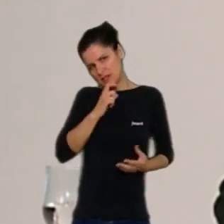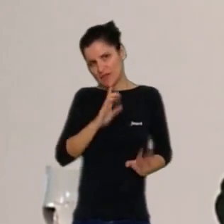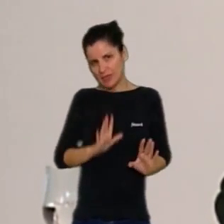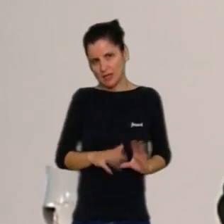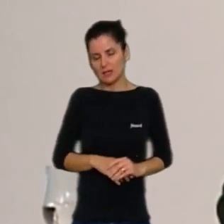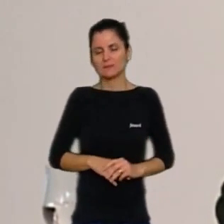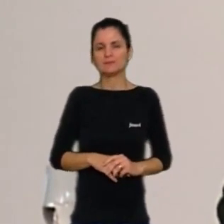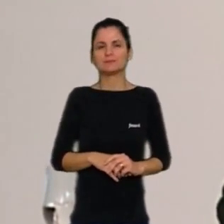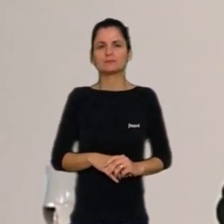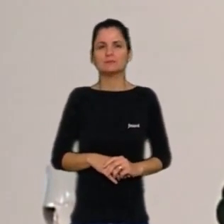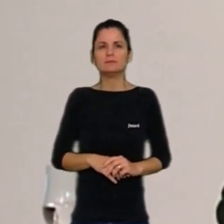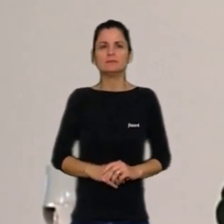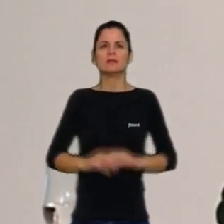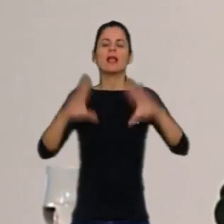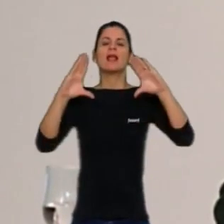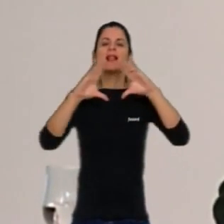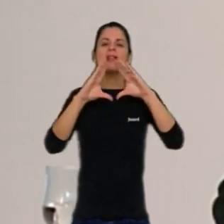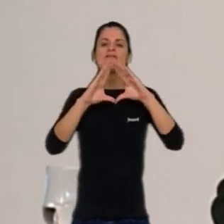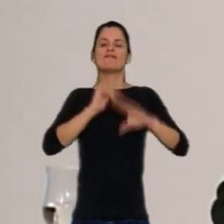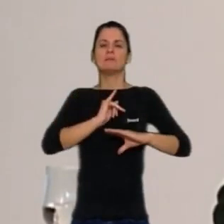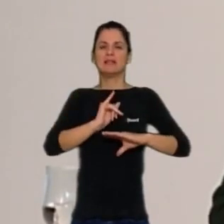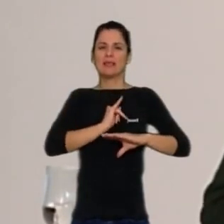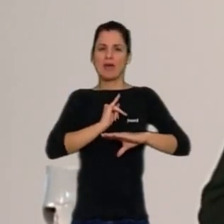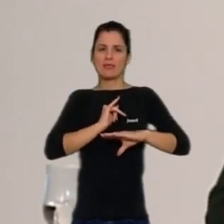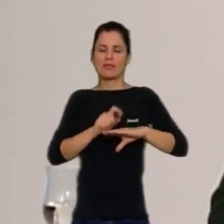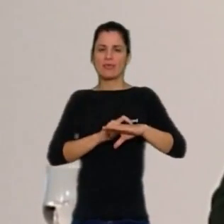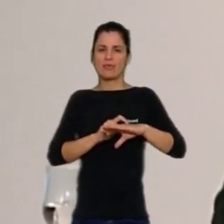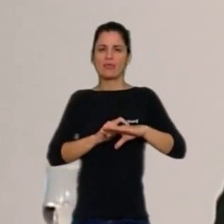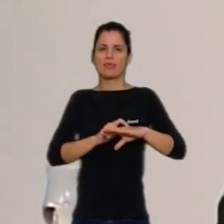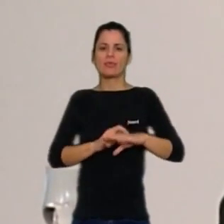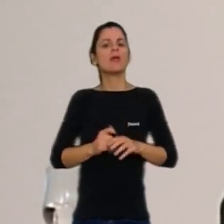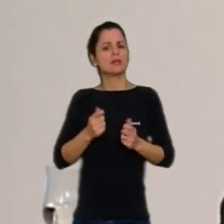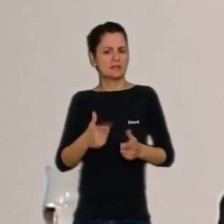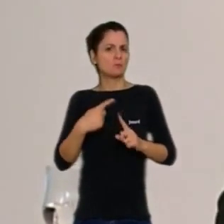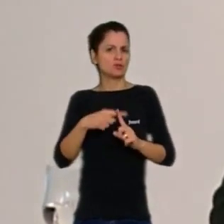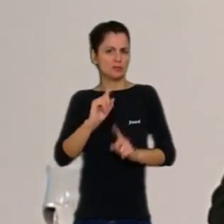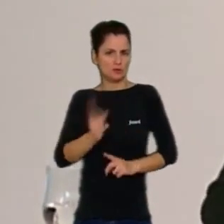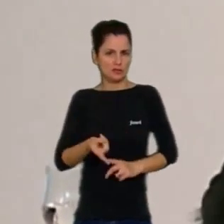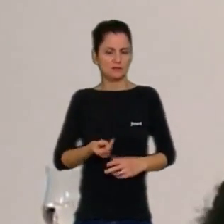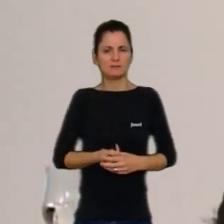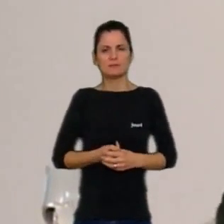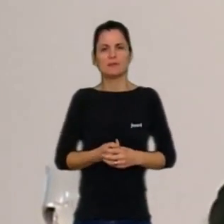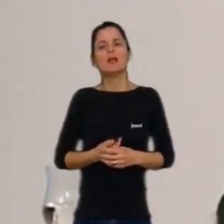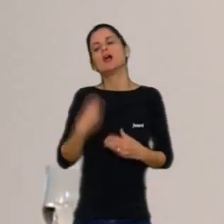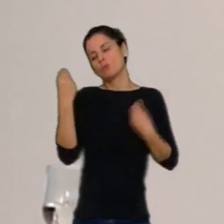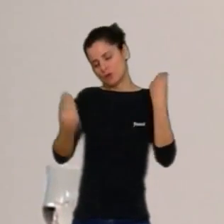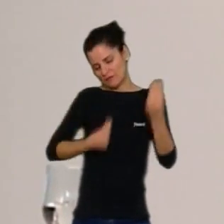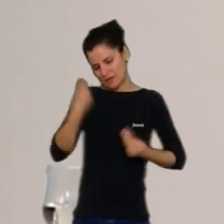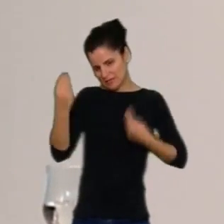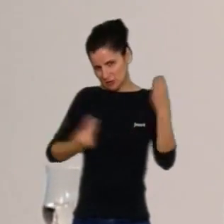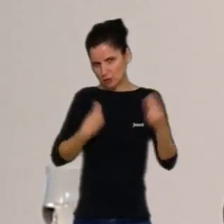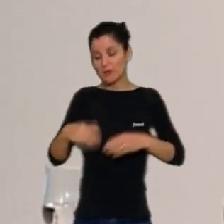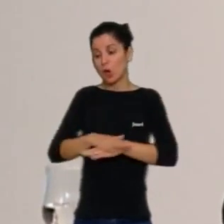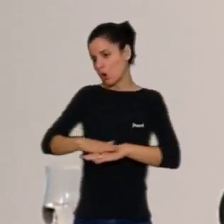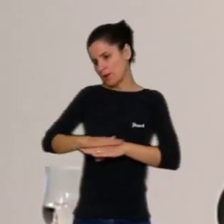Perquè crec que l'afemitat està en el no todo. En tot cas, com a reflexió, que com dic no és del